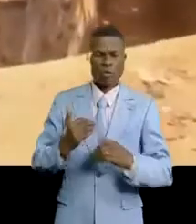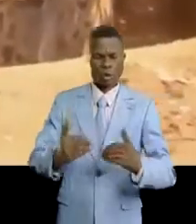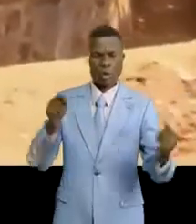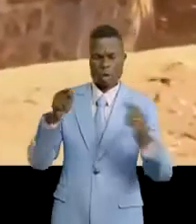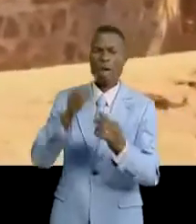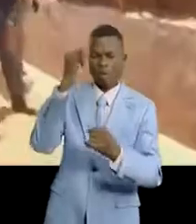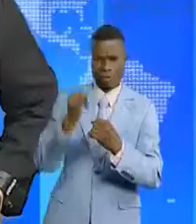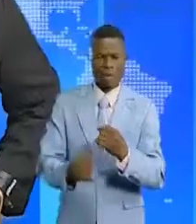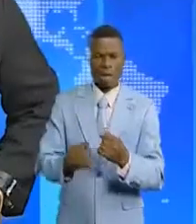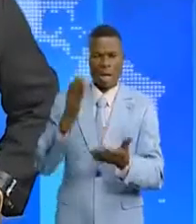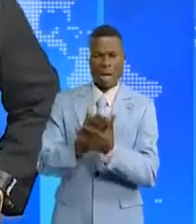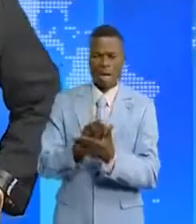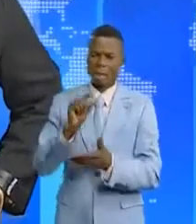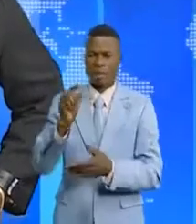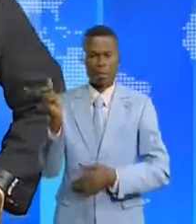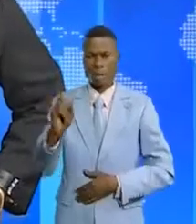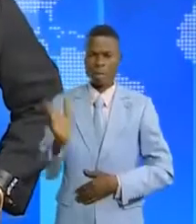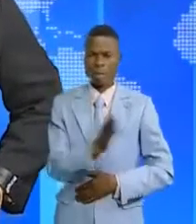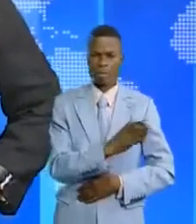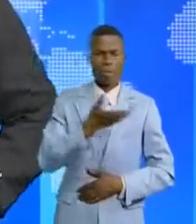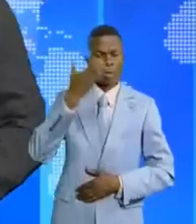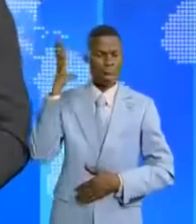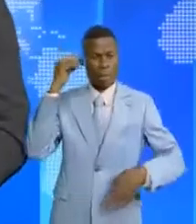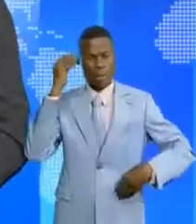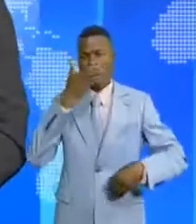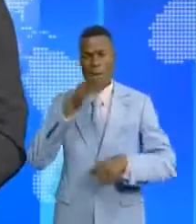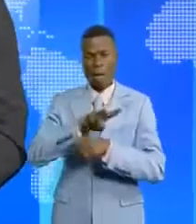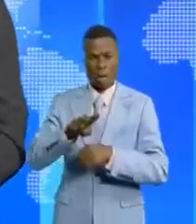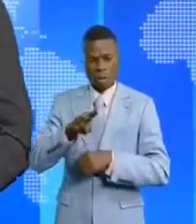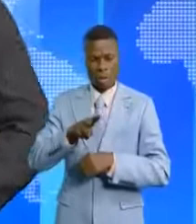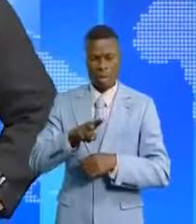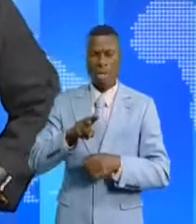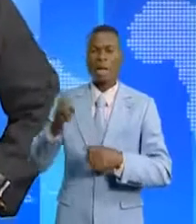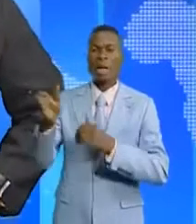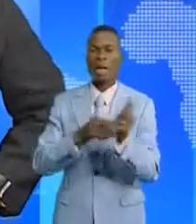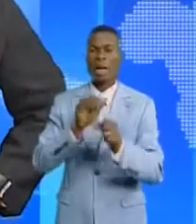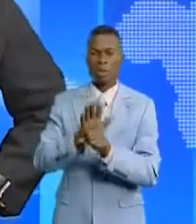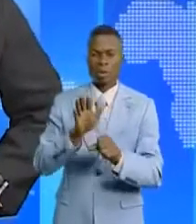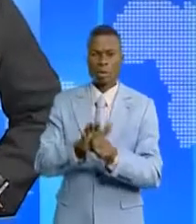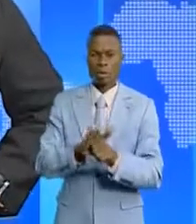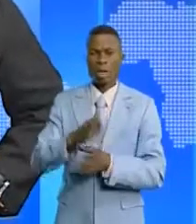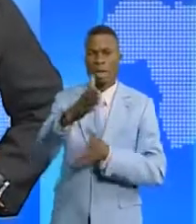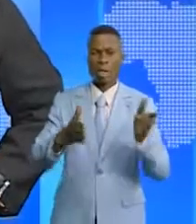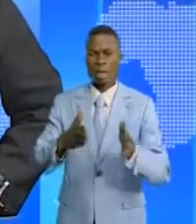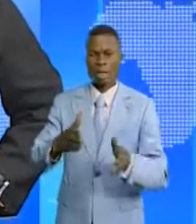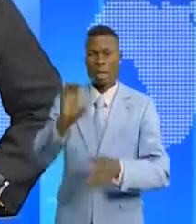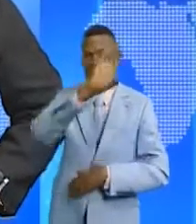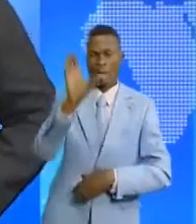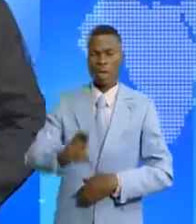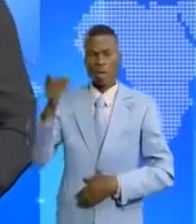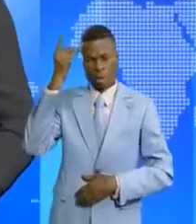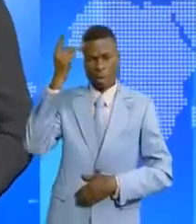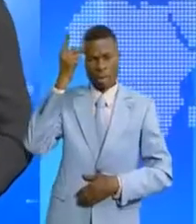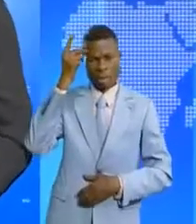jusqu'à la fin. La pandémie de Covid-19 a impacté négativement le recette des communes de la capitale